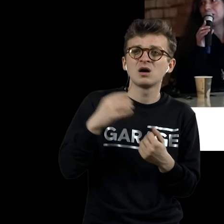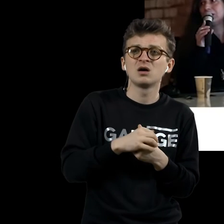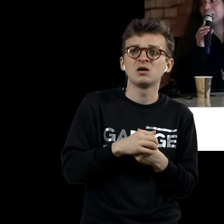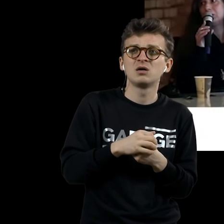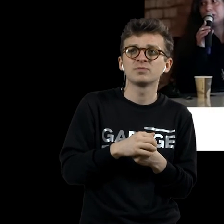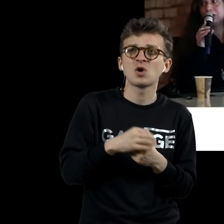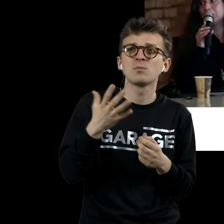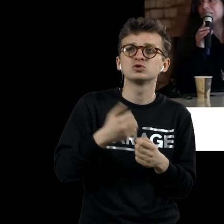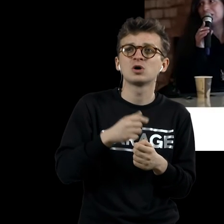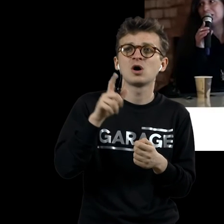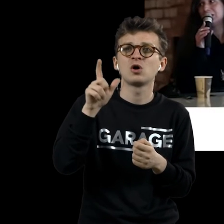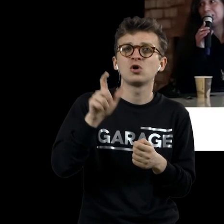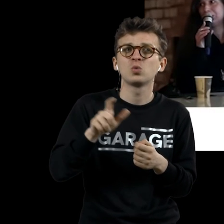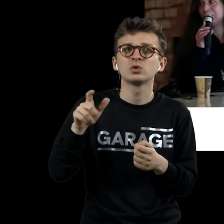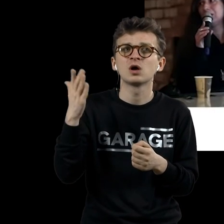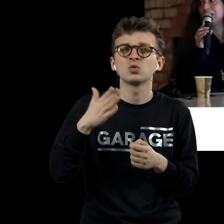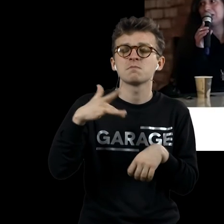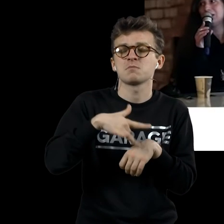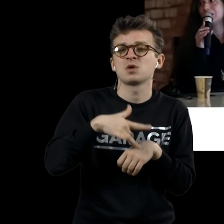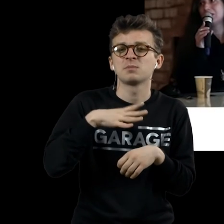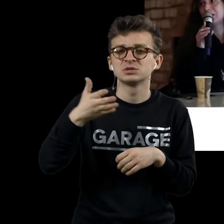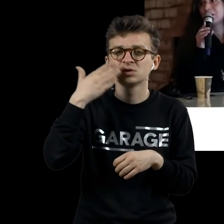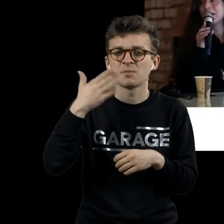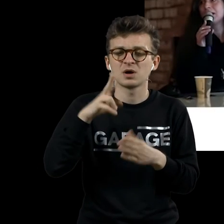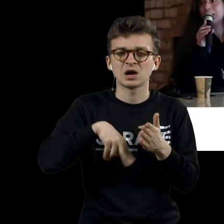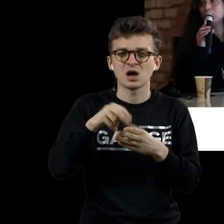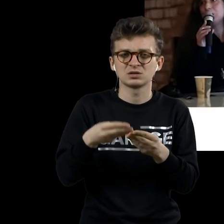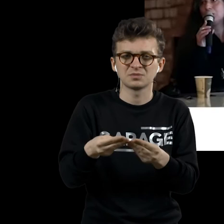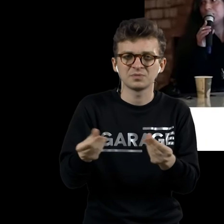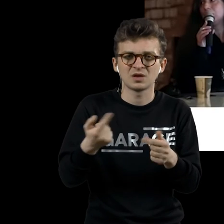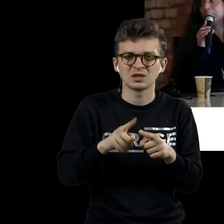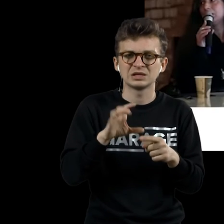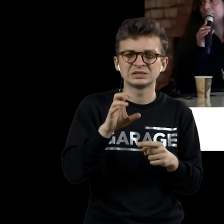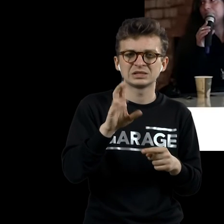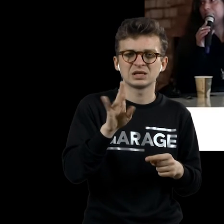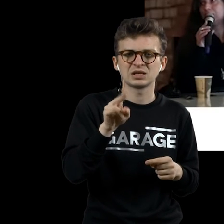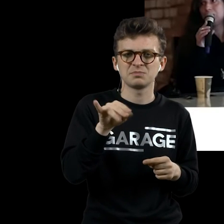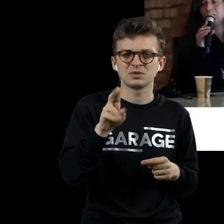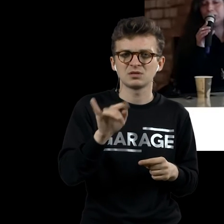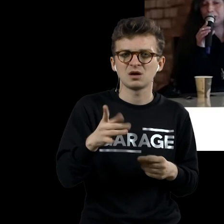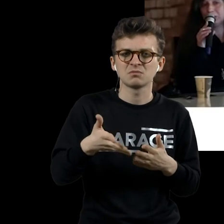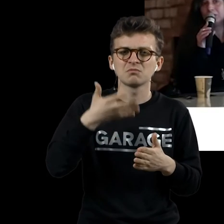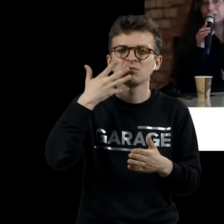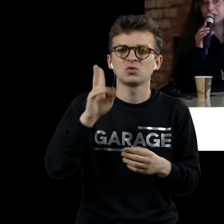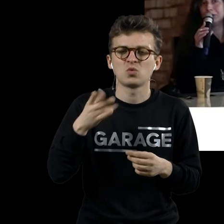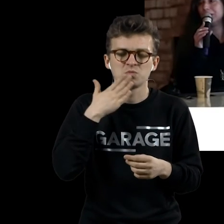подсажены на запах скипидара, на запах растворителя для краски. И ему меньше всего хотелось быть вот этим вот